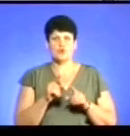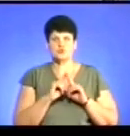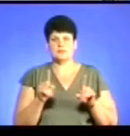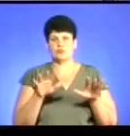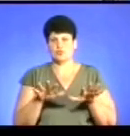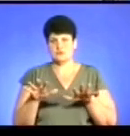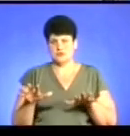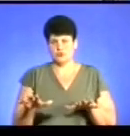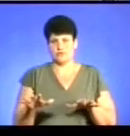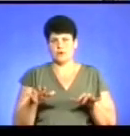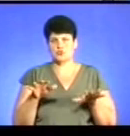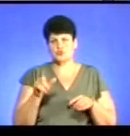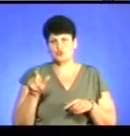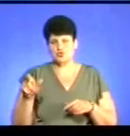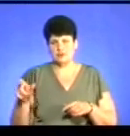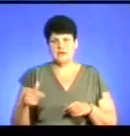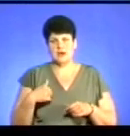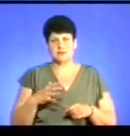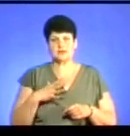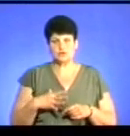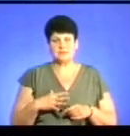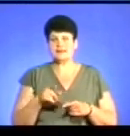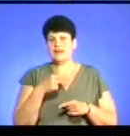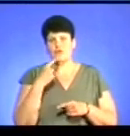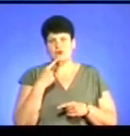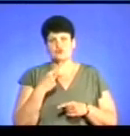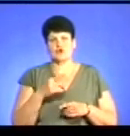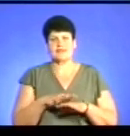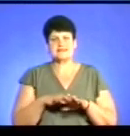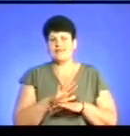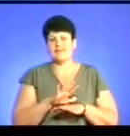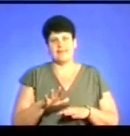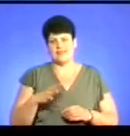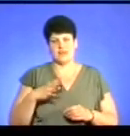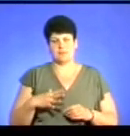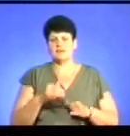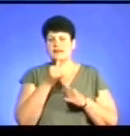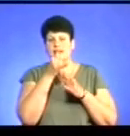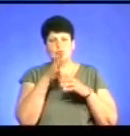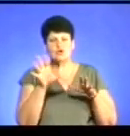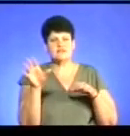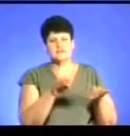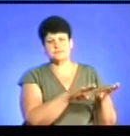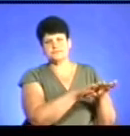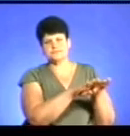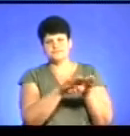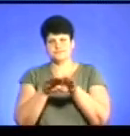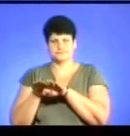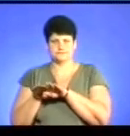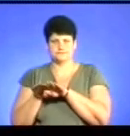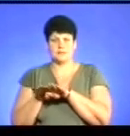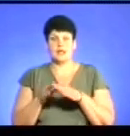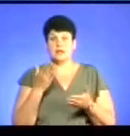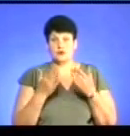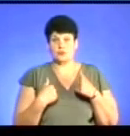особами, це дуже відповідально. Я би утримався і не казав, що населення «нетерпиме». Тому не можна всіх під одну лінію прирівняти. Якщо